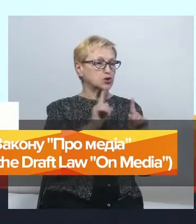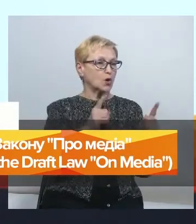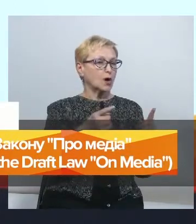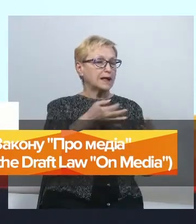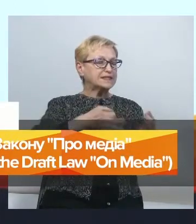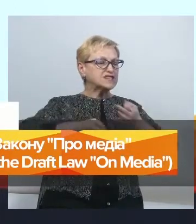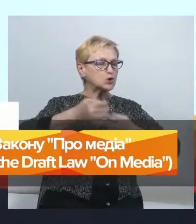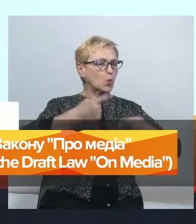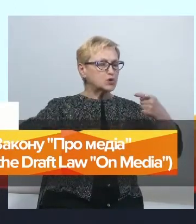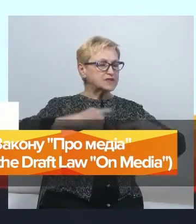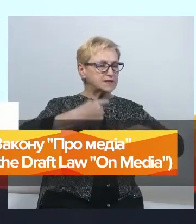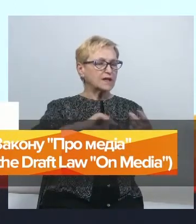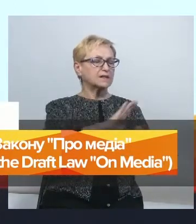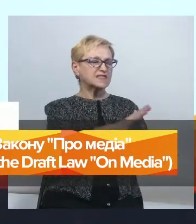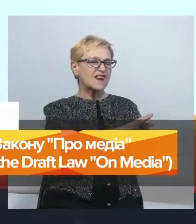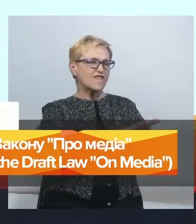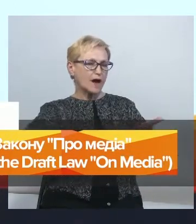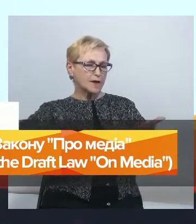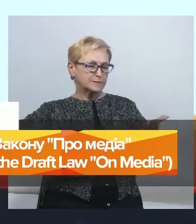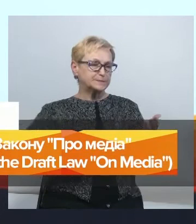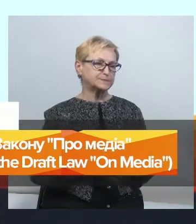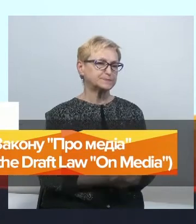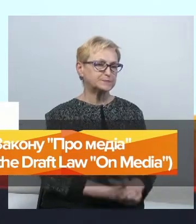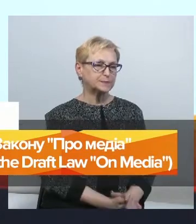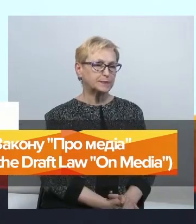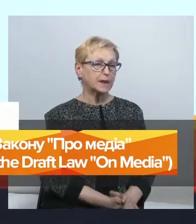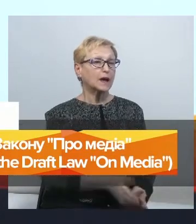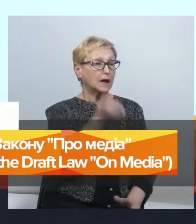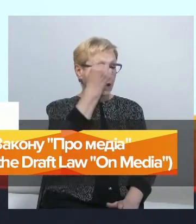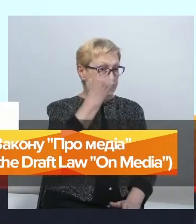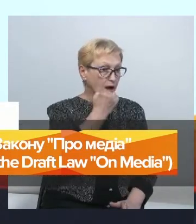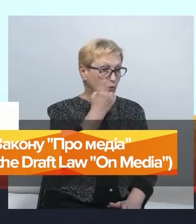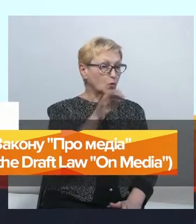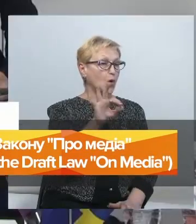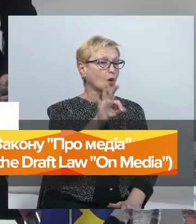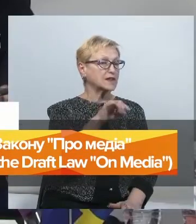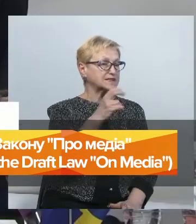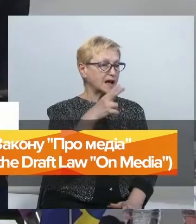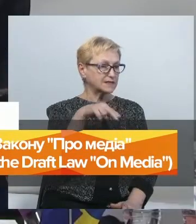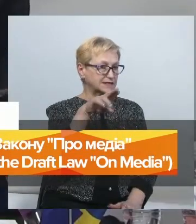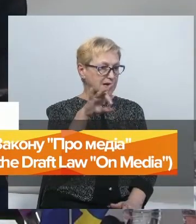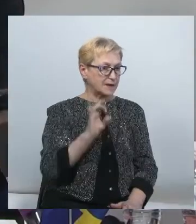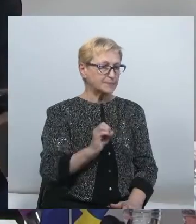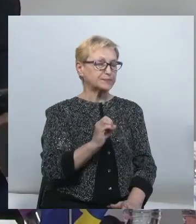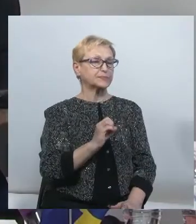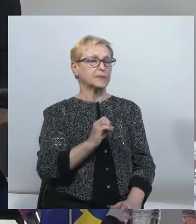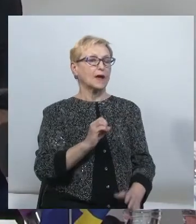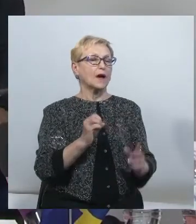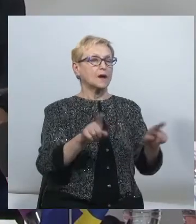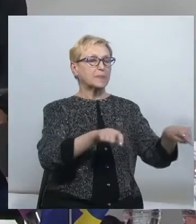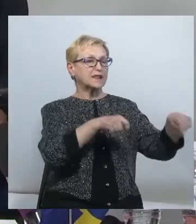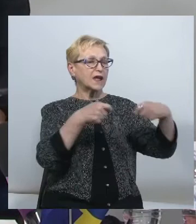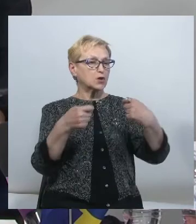і вона, в принципі, зараз триває і продовжується. Дякую, Олександре. А я хочу зараз передати слово керівниці